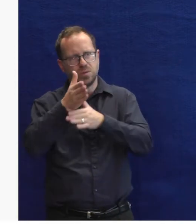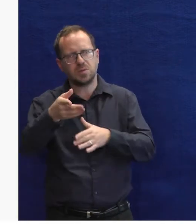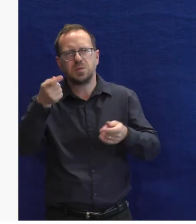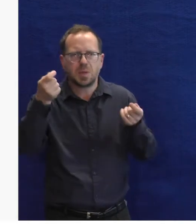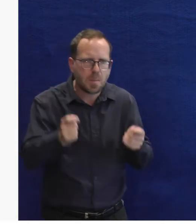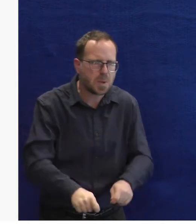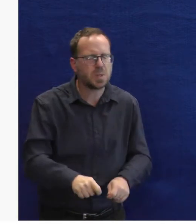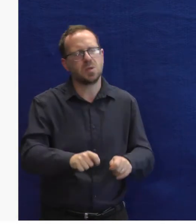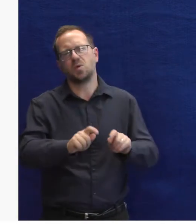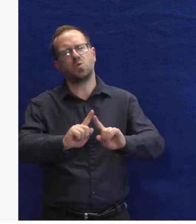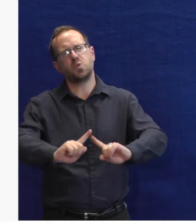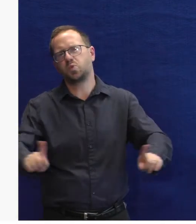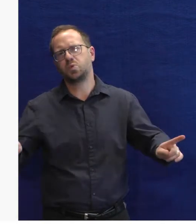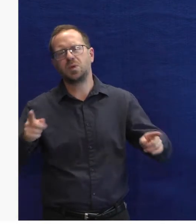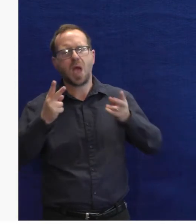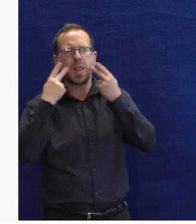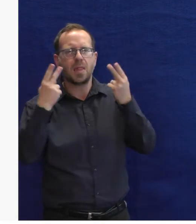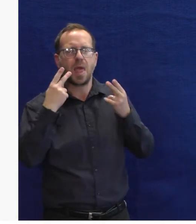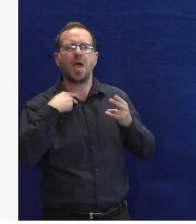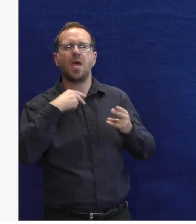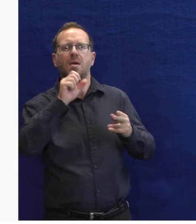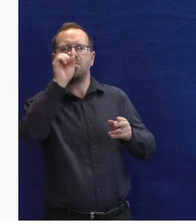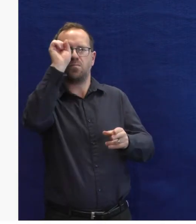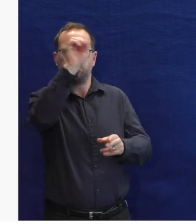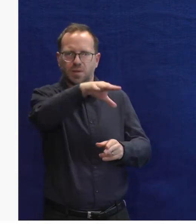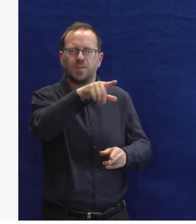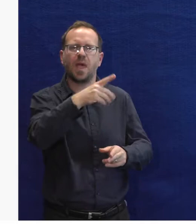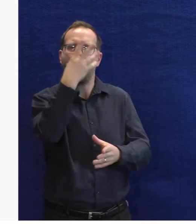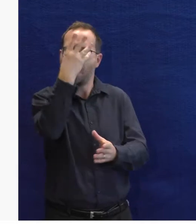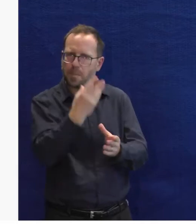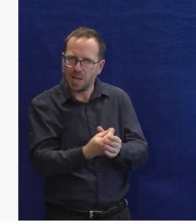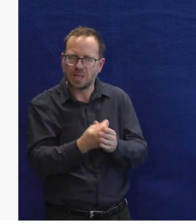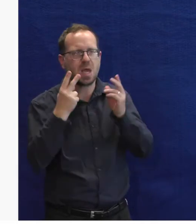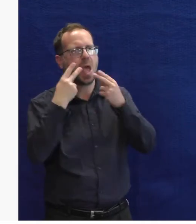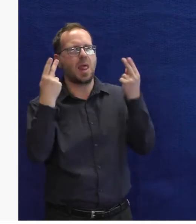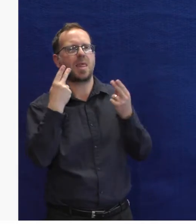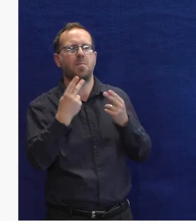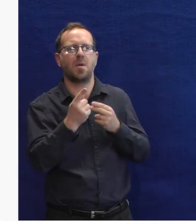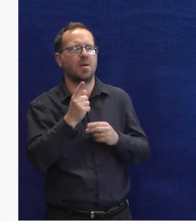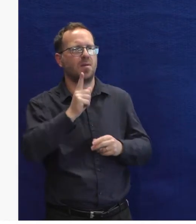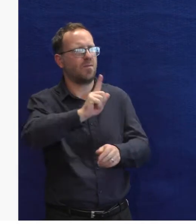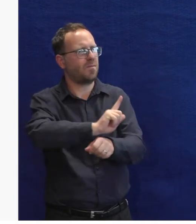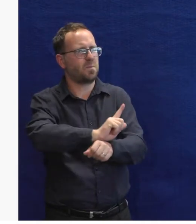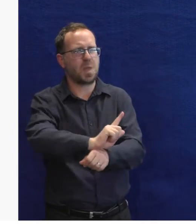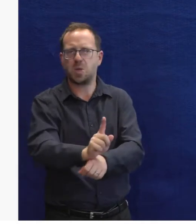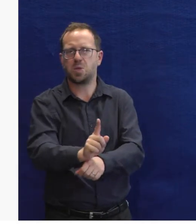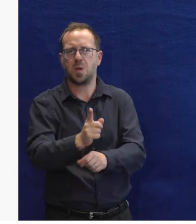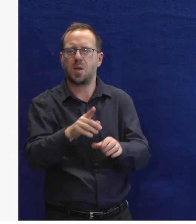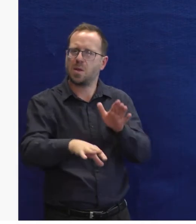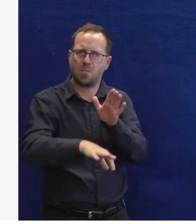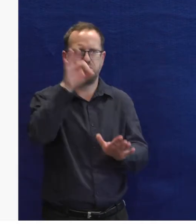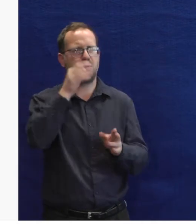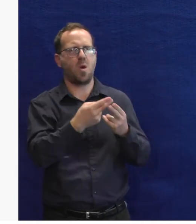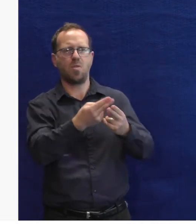osoba, co je a tak dále. To všechno vlastně posíláme zpátky do naší Seznamu aplikace a hledáme to.